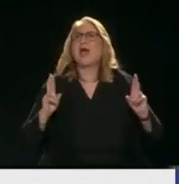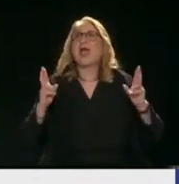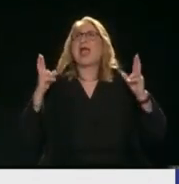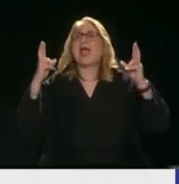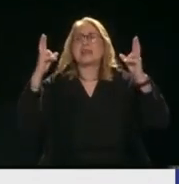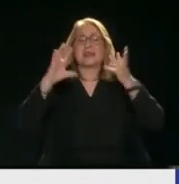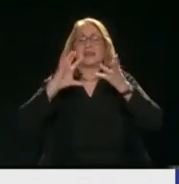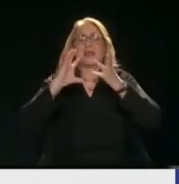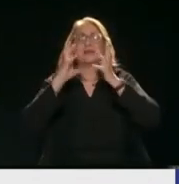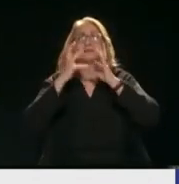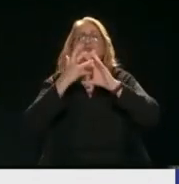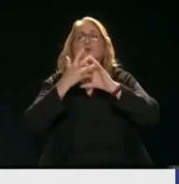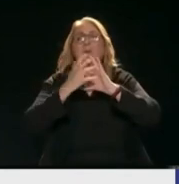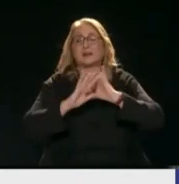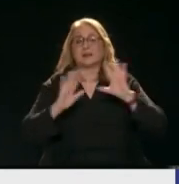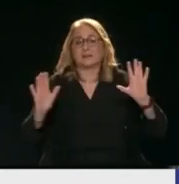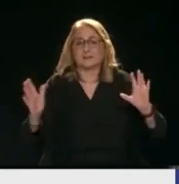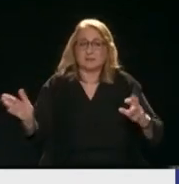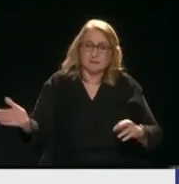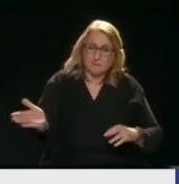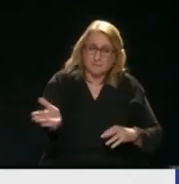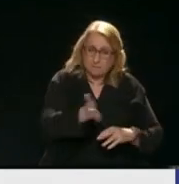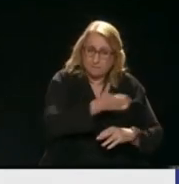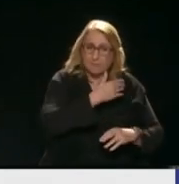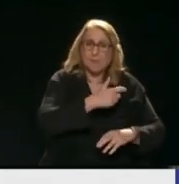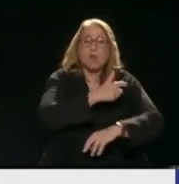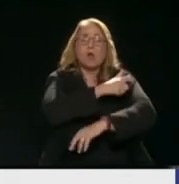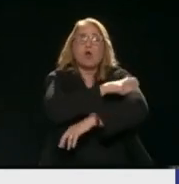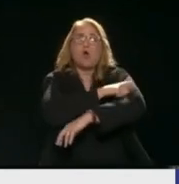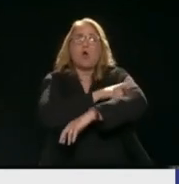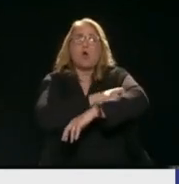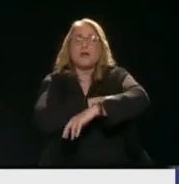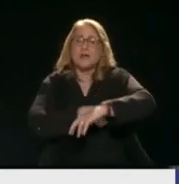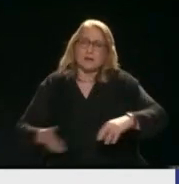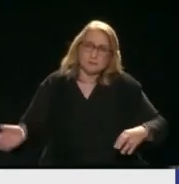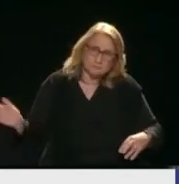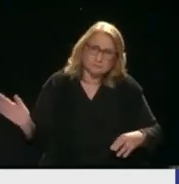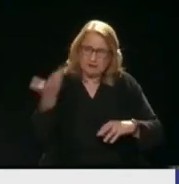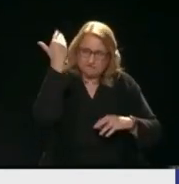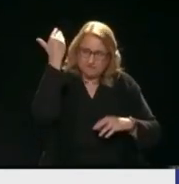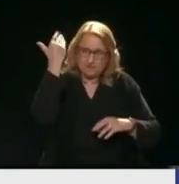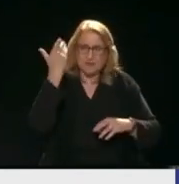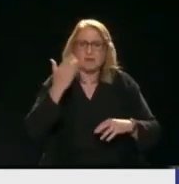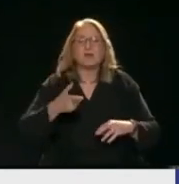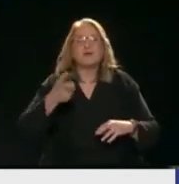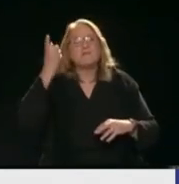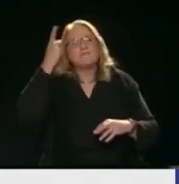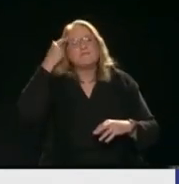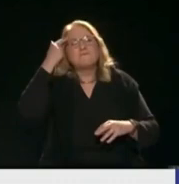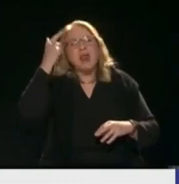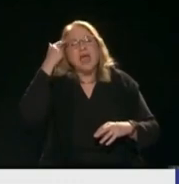κάθε γελιά τζέτα Να πάει ο ΙΕ σε μια σειρά που κρέμεται σε μια κλωστή Τέλος οι μπουρδες με τον ΟΙΕ Και θα λέτε ότι γουστάρετε